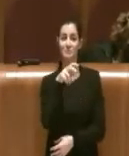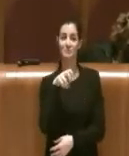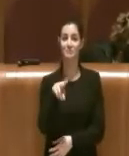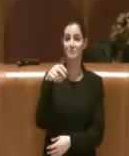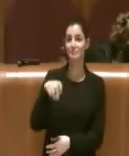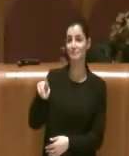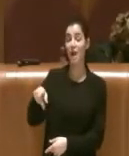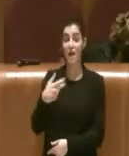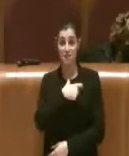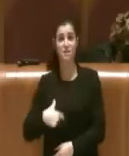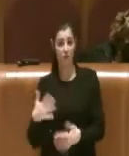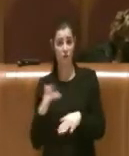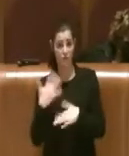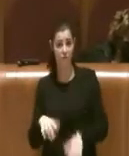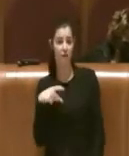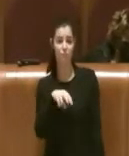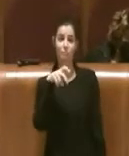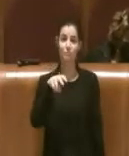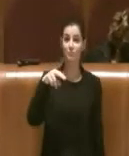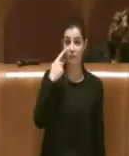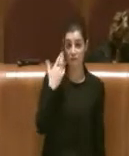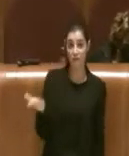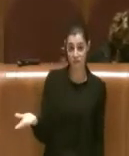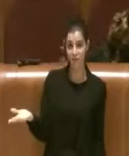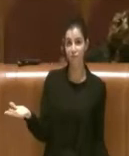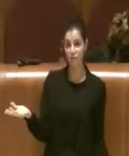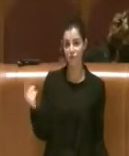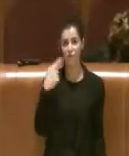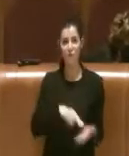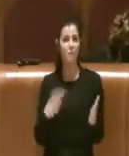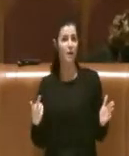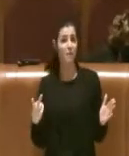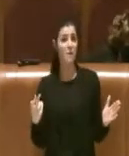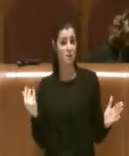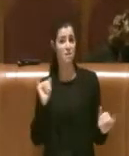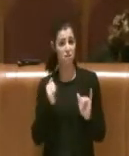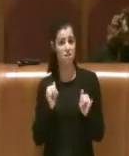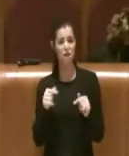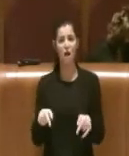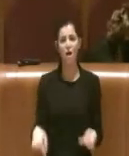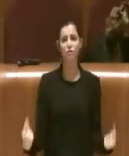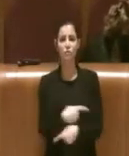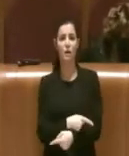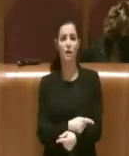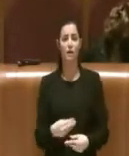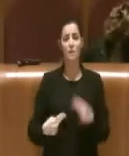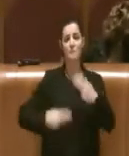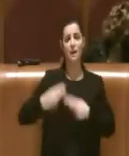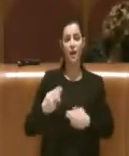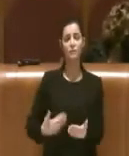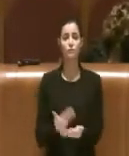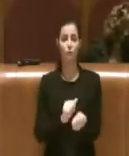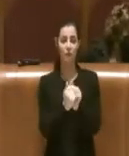andato, ha passeggiato e ha visto quello che c'era e ha detto risolveremo il problema però poi oggi ci presenta un bilancio o una